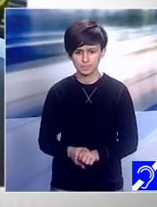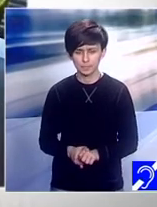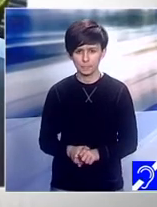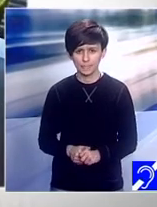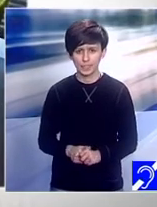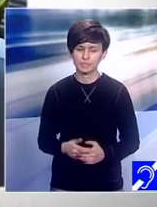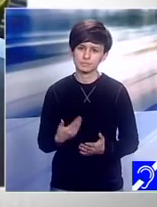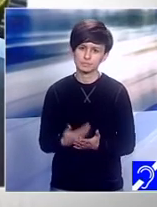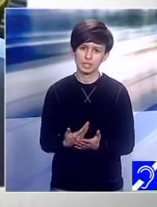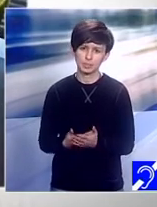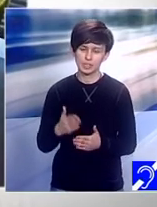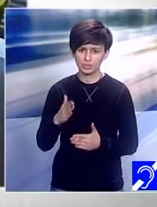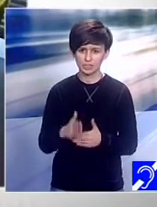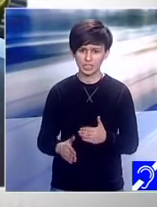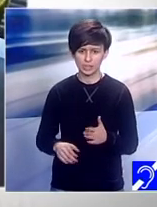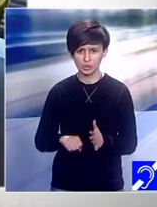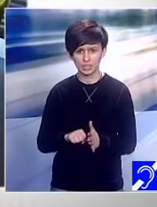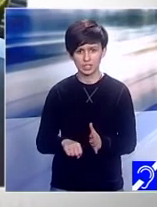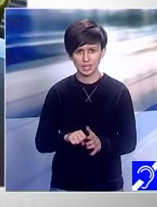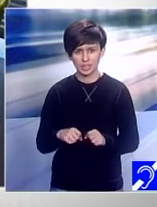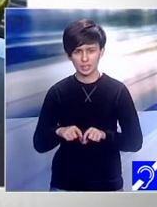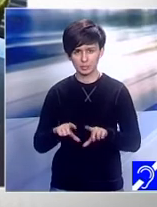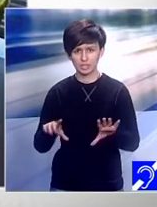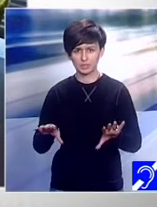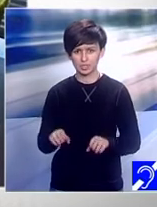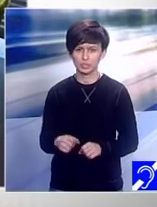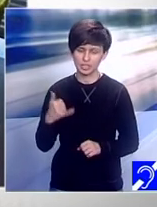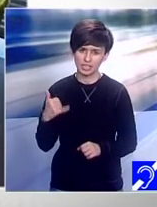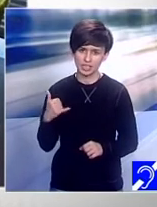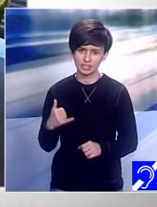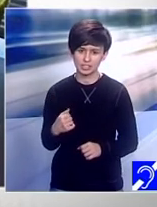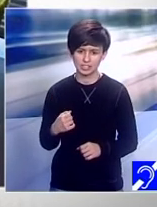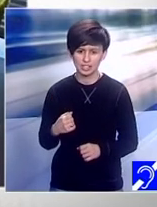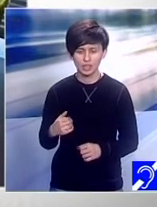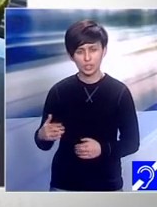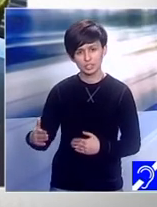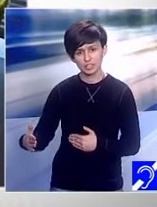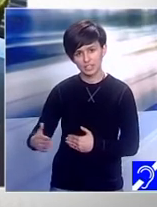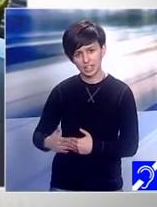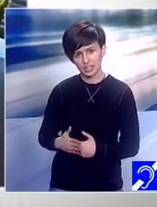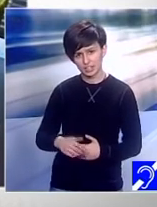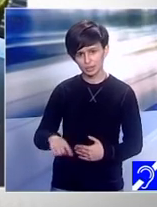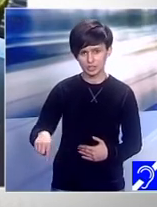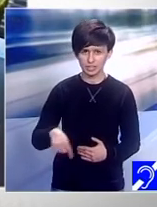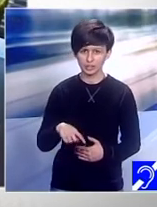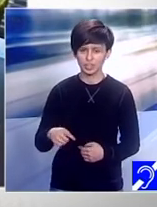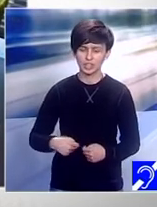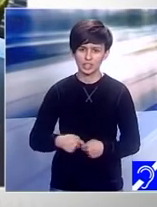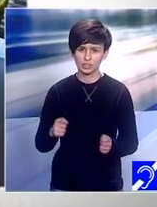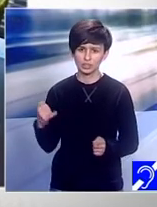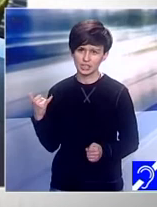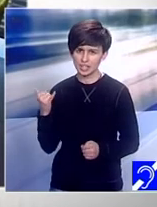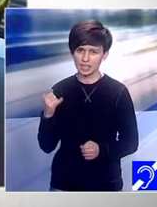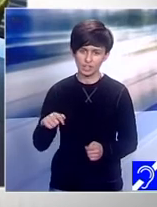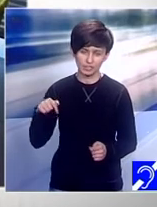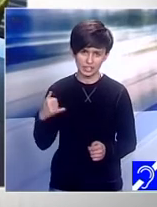ediției de astăzi ale emisiunii fără prejudecăți doamnelor domnilor o să-i avem alături de noi pe toți cei care astăzi s-au aflat în fața camerei